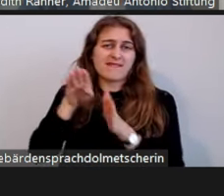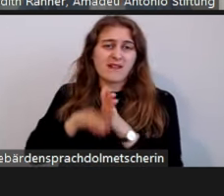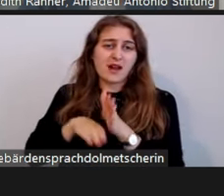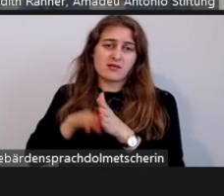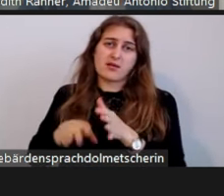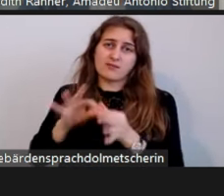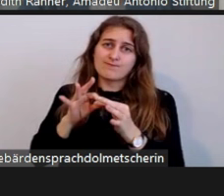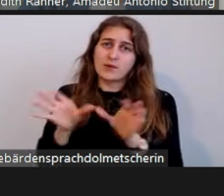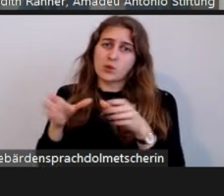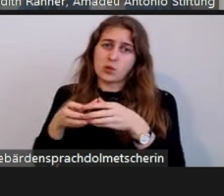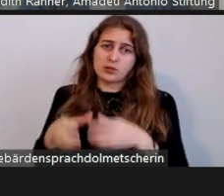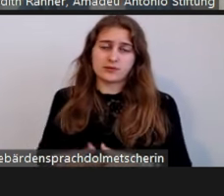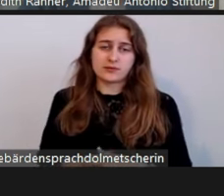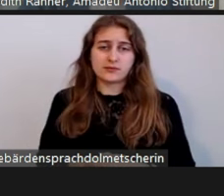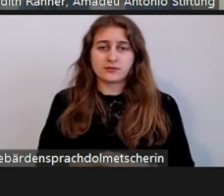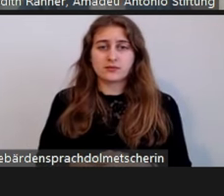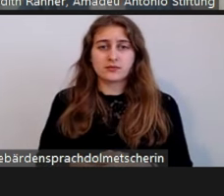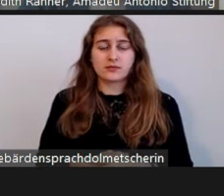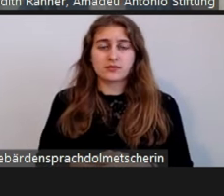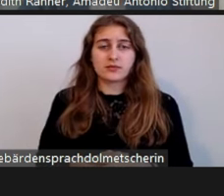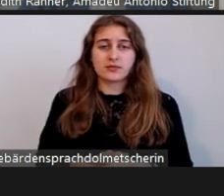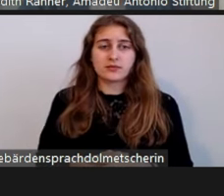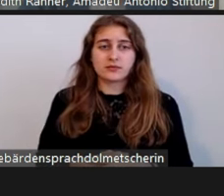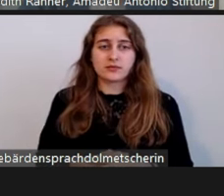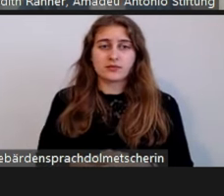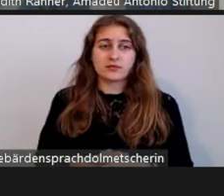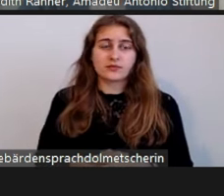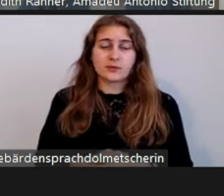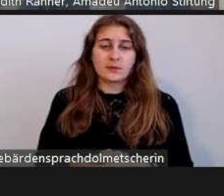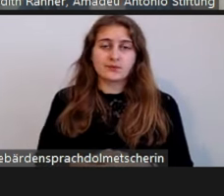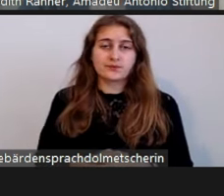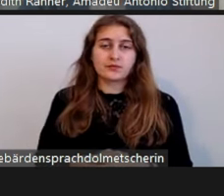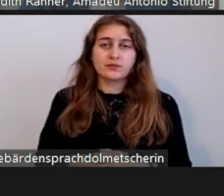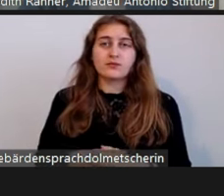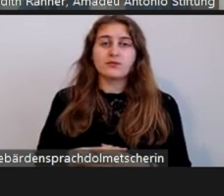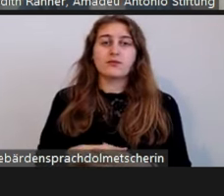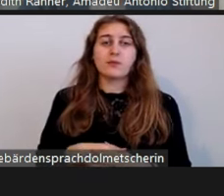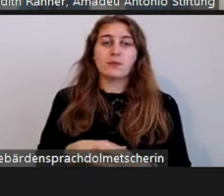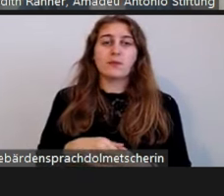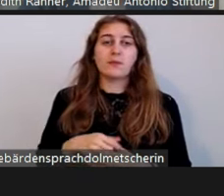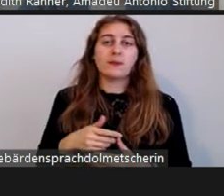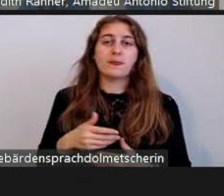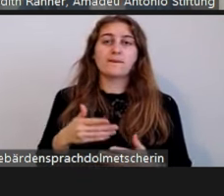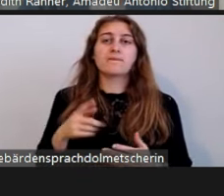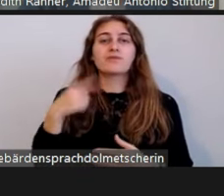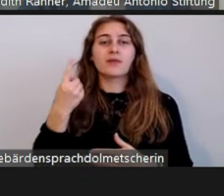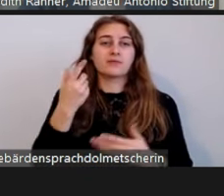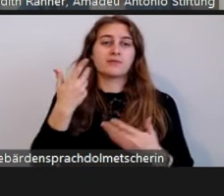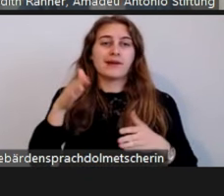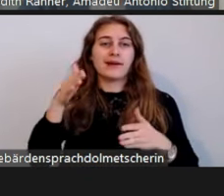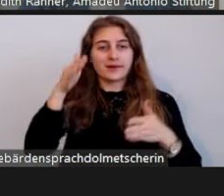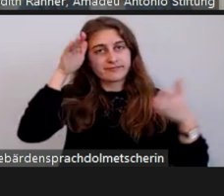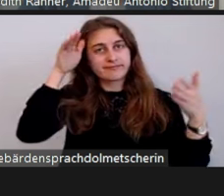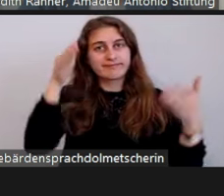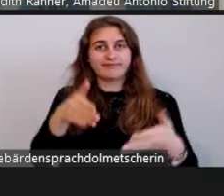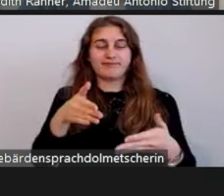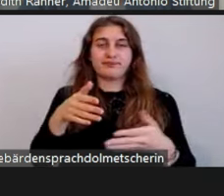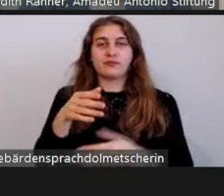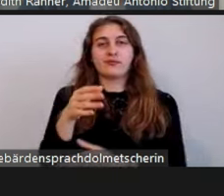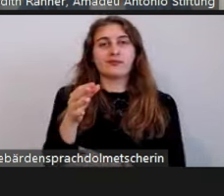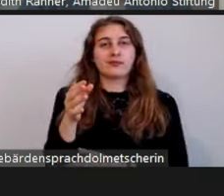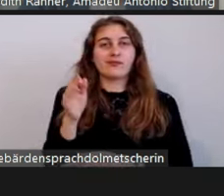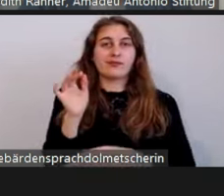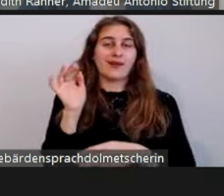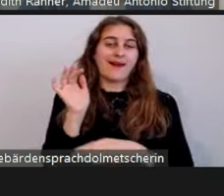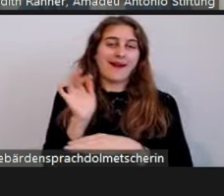vertiefenden Analysen haben wir uns dann auf die als antifeministisch kategorisierten Vorfälle konzentriert und haben